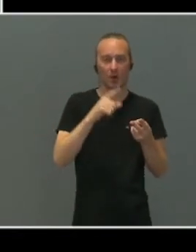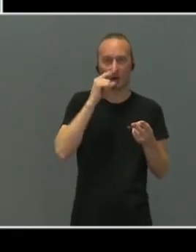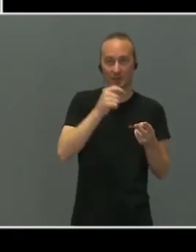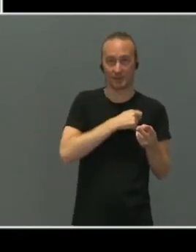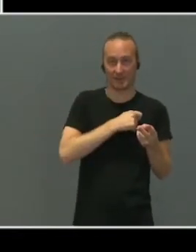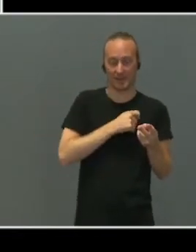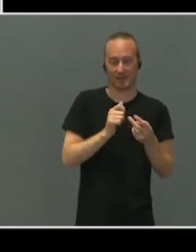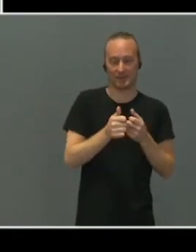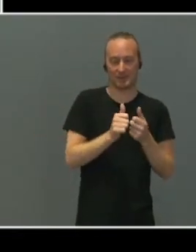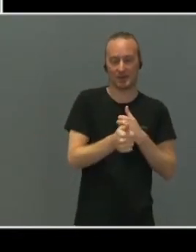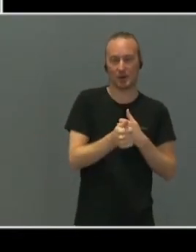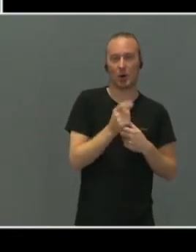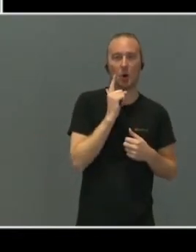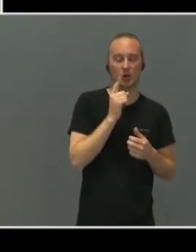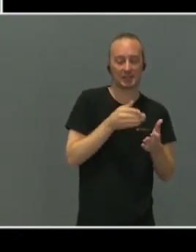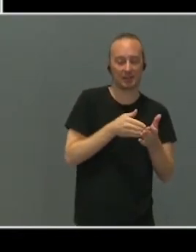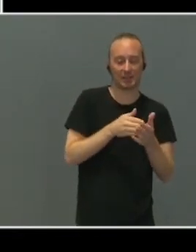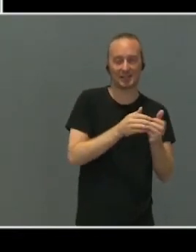landsforbund og også FFO.